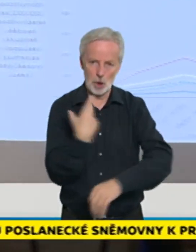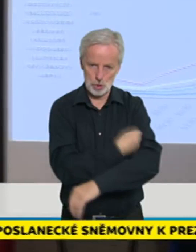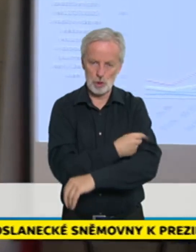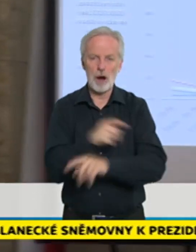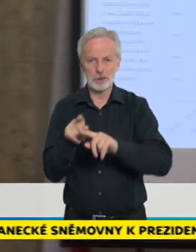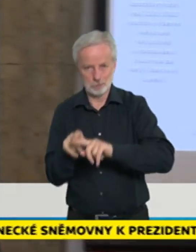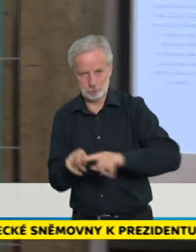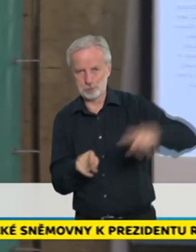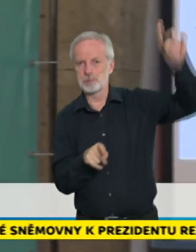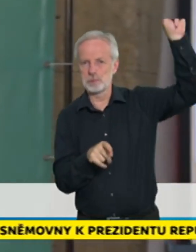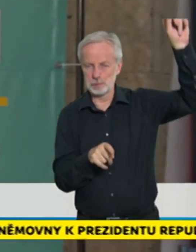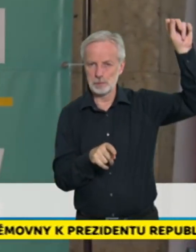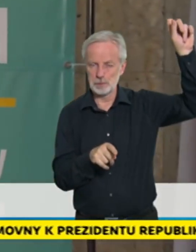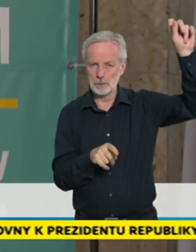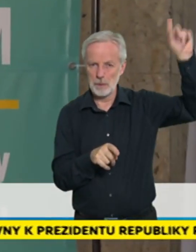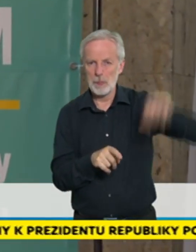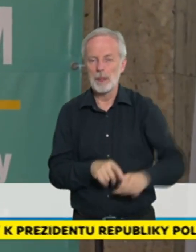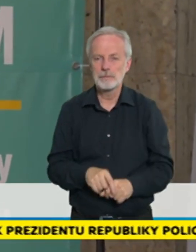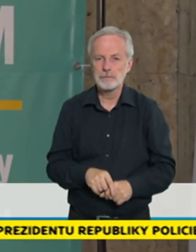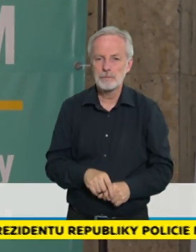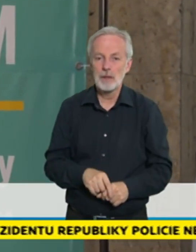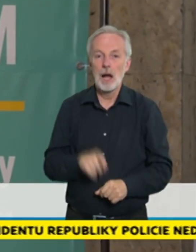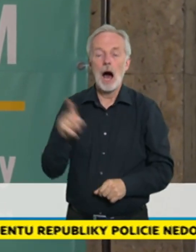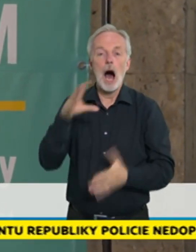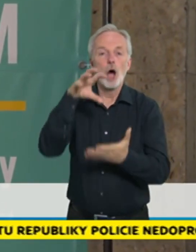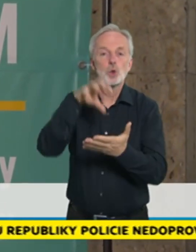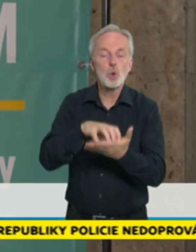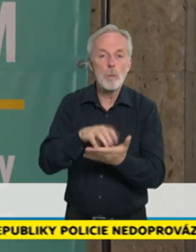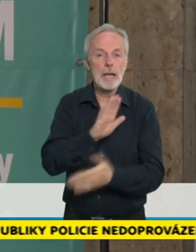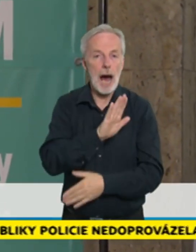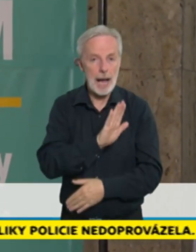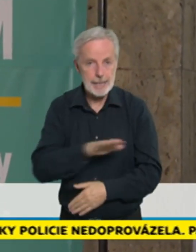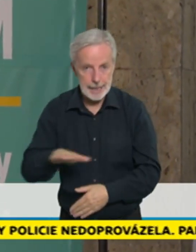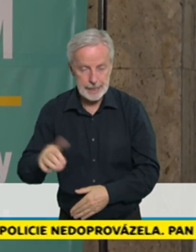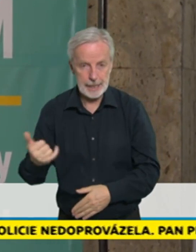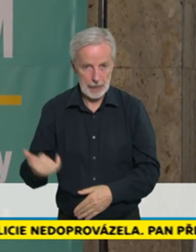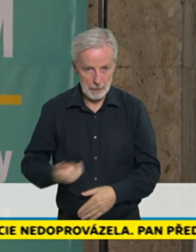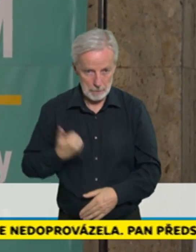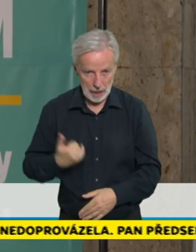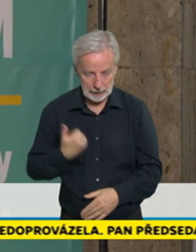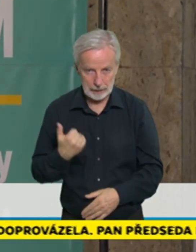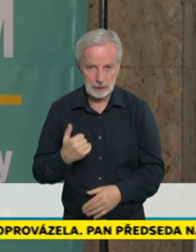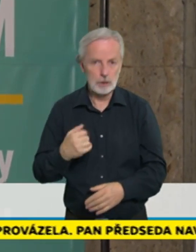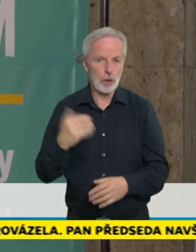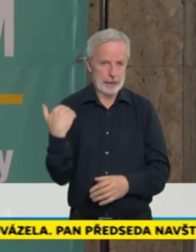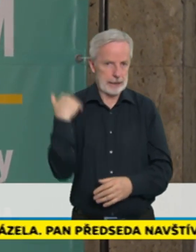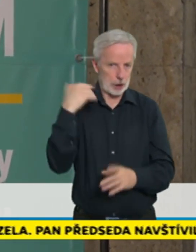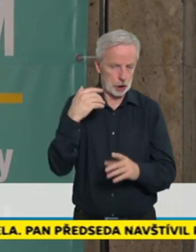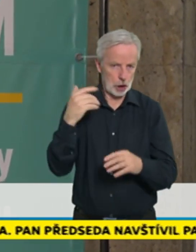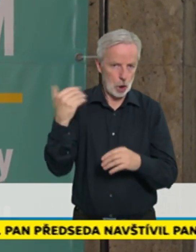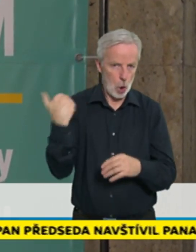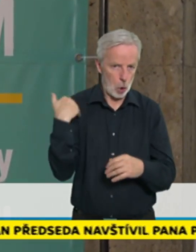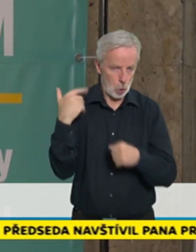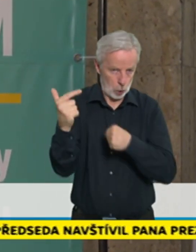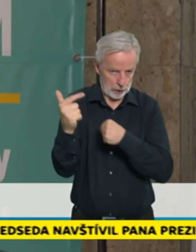lidí a tady potom mezi dětmi a mladistvími je to zase populace 12+, která má určitě velké množství